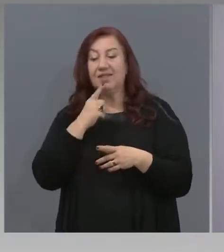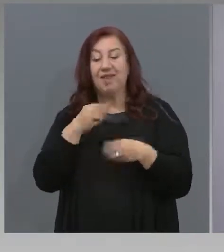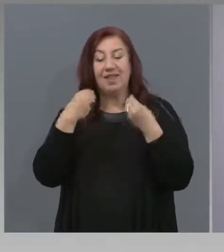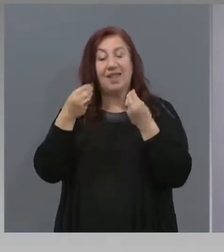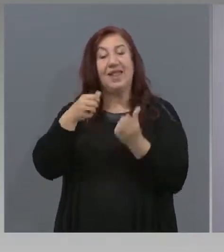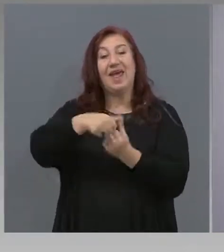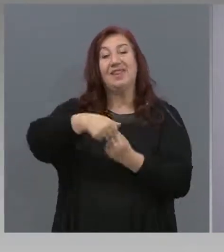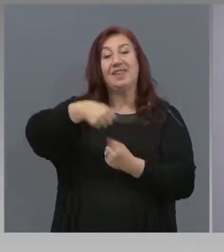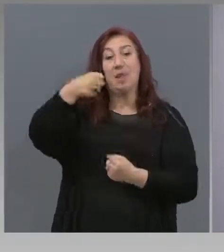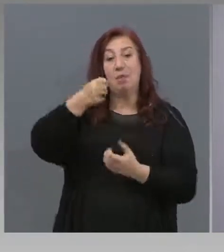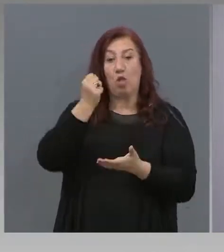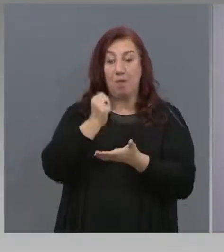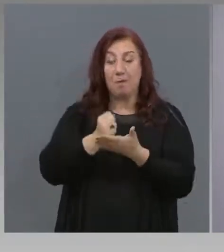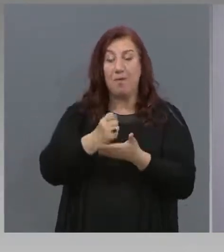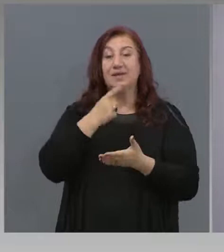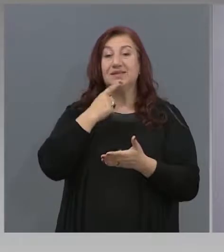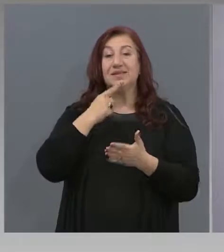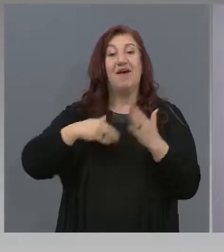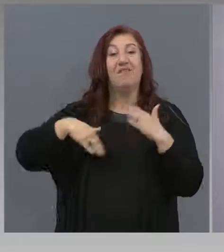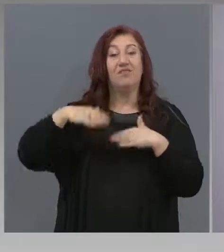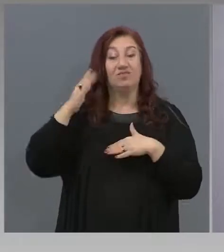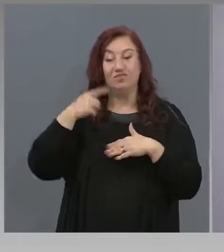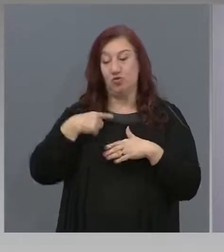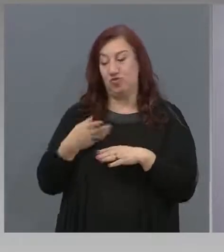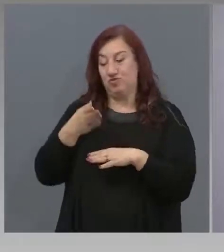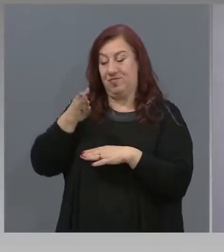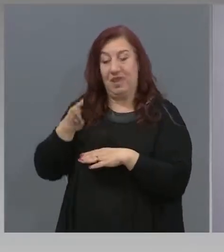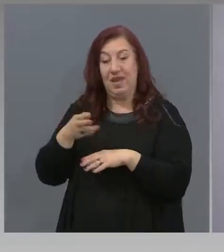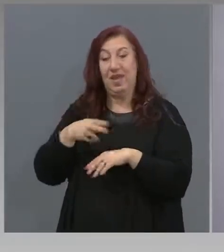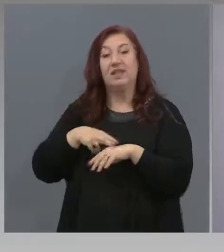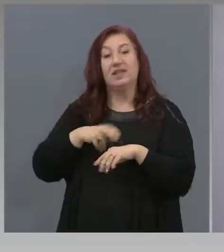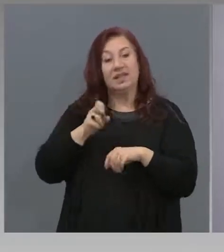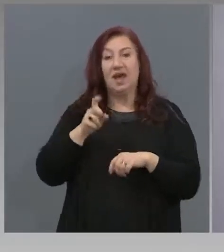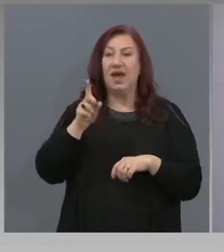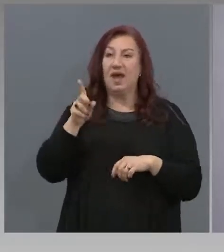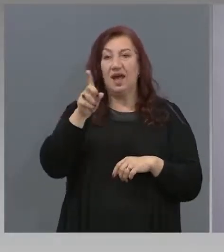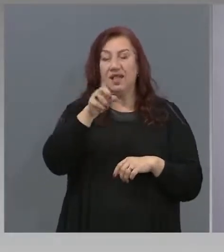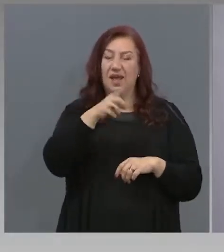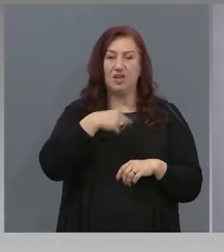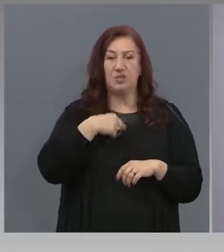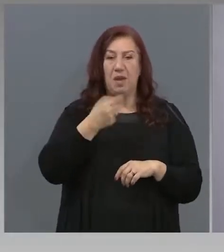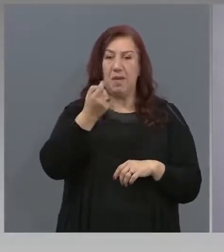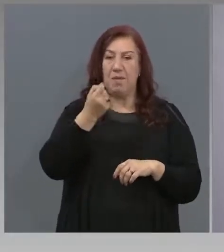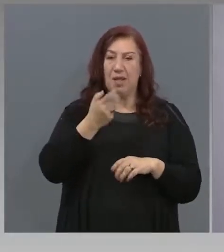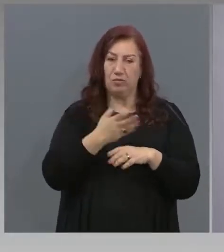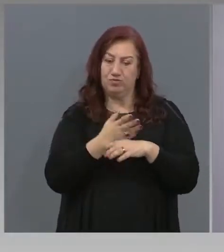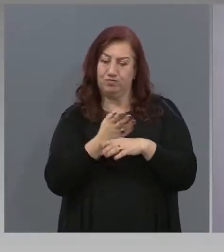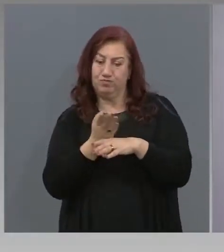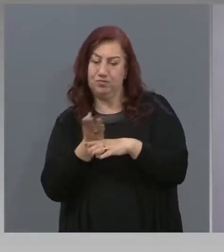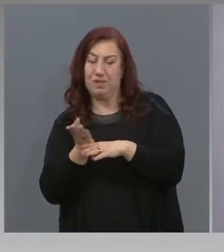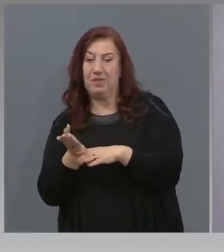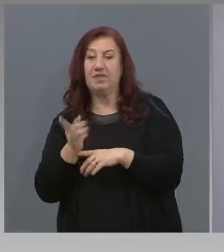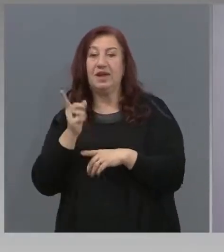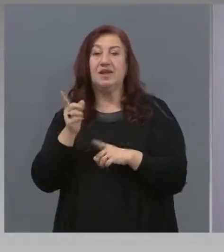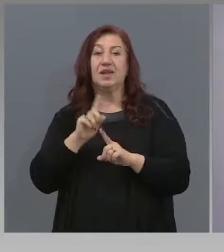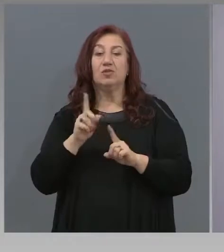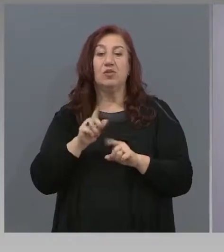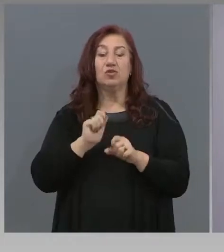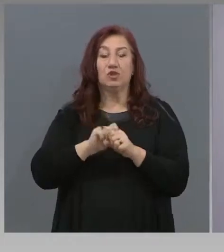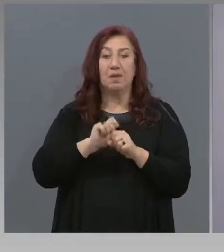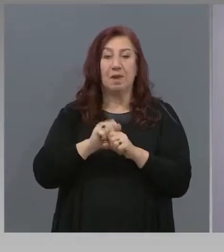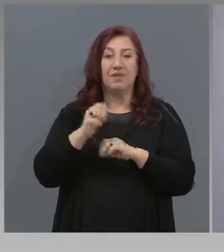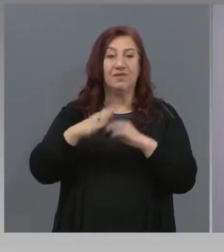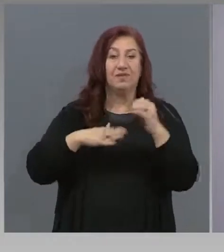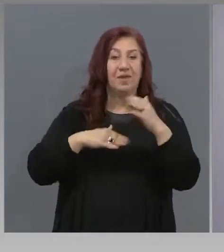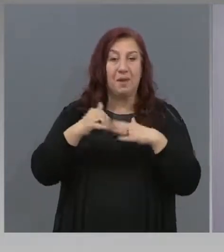образование? Да, някъде ще има малко забавяне, особено там, където не може да се провеждат ефективно практики и